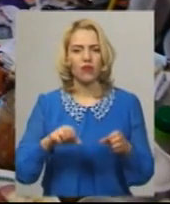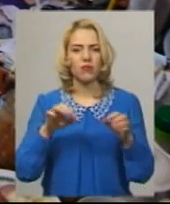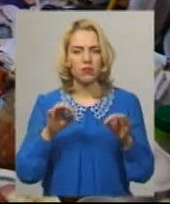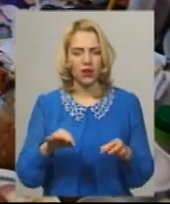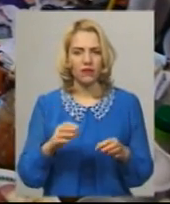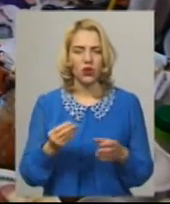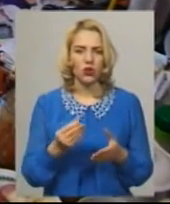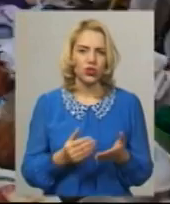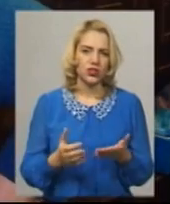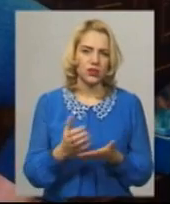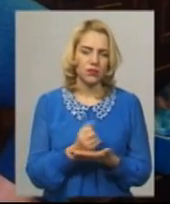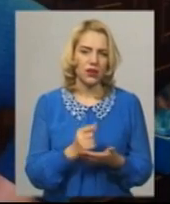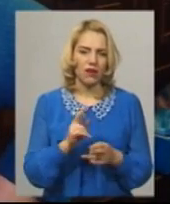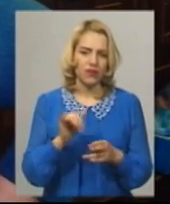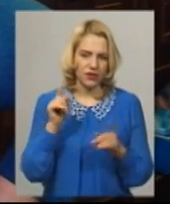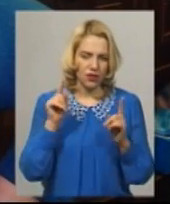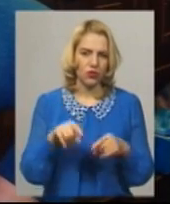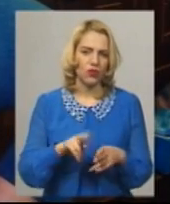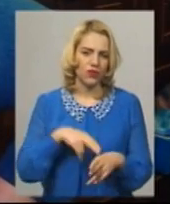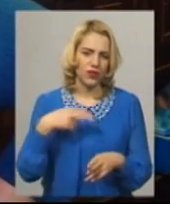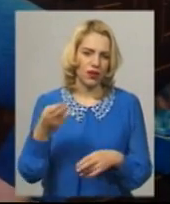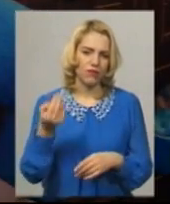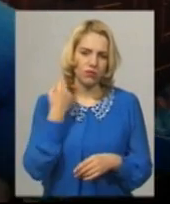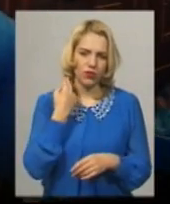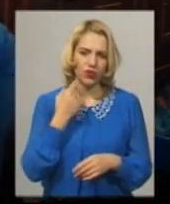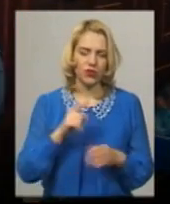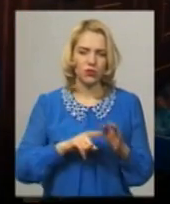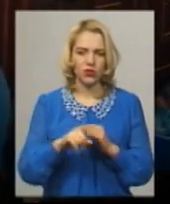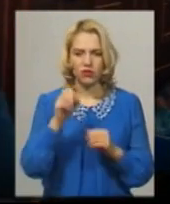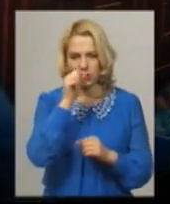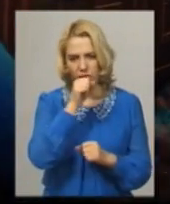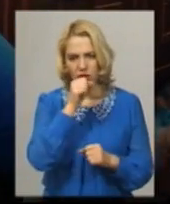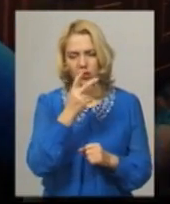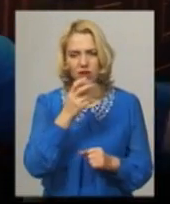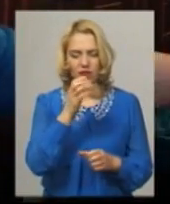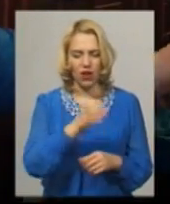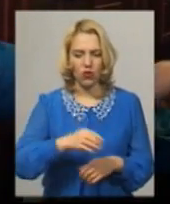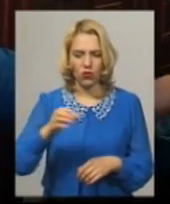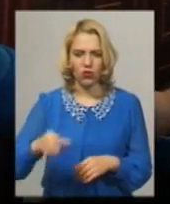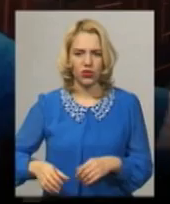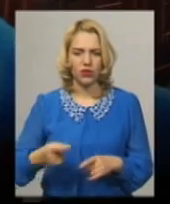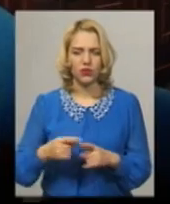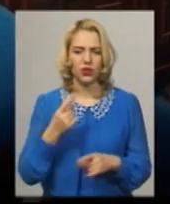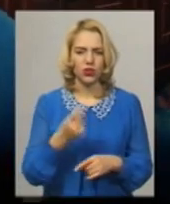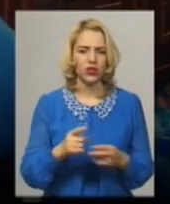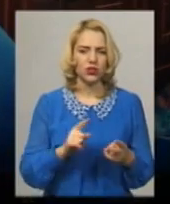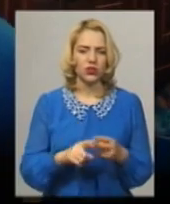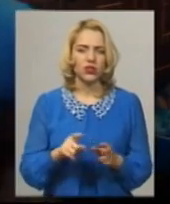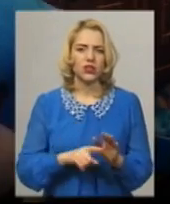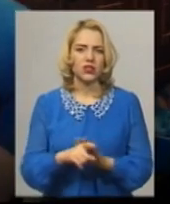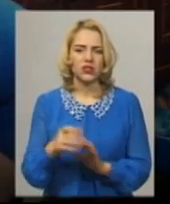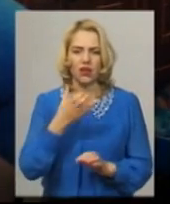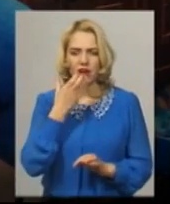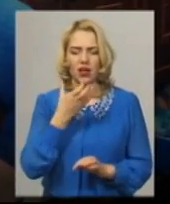правди. Згодом таки зібрав кошти та погасив борг за газ. Став замерзати, два колорифери, один, другий,